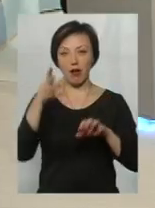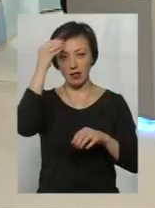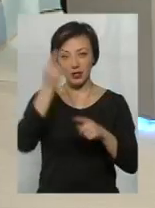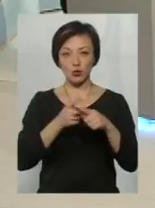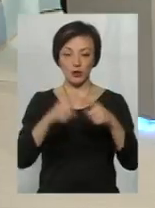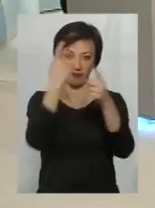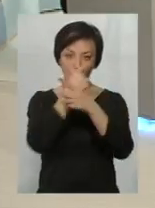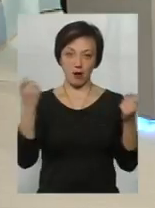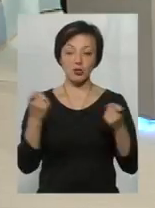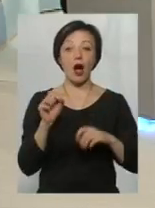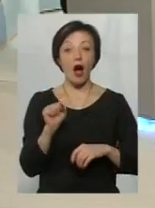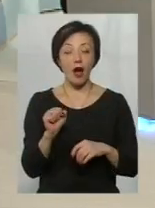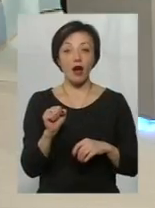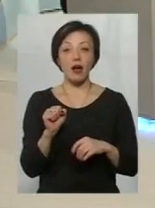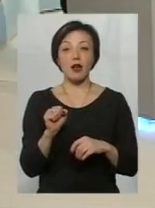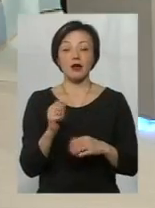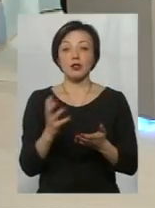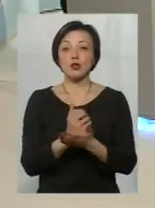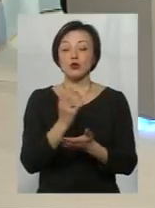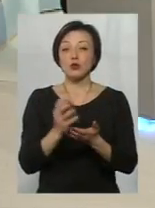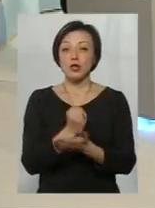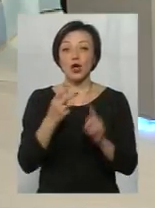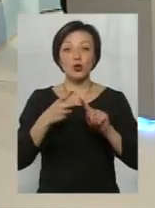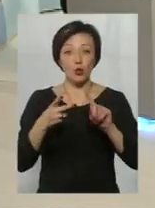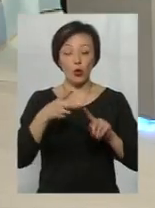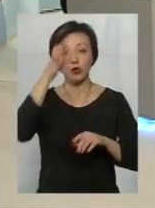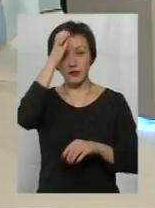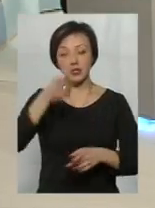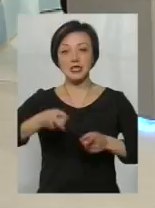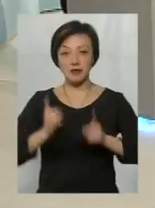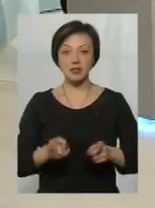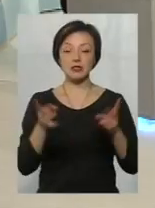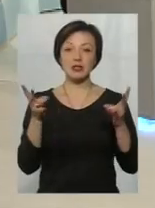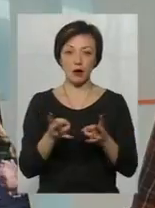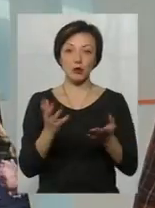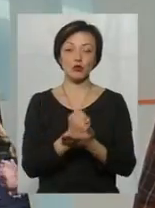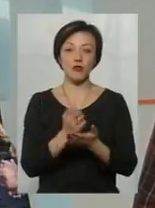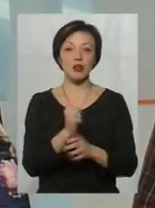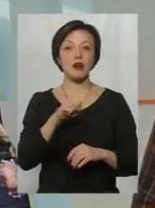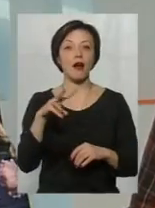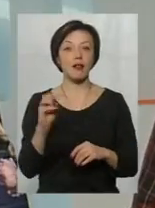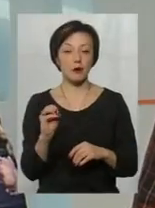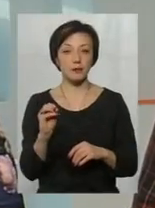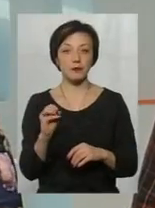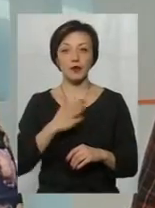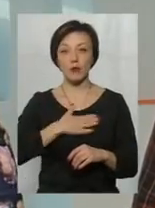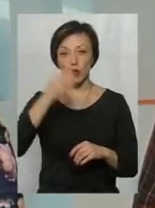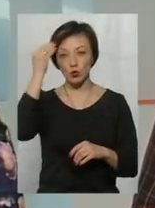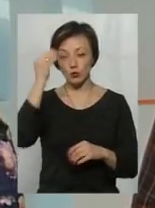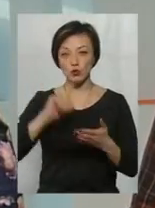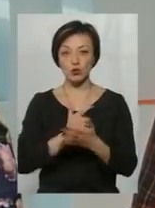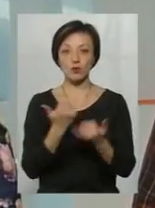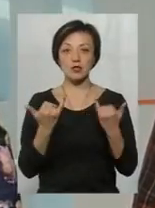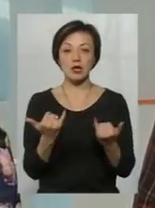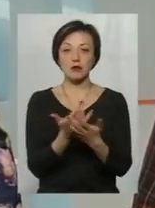інформацію. А на рахунок здобуття другої освіти, звісно, треба її здобувати, але, на мою думку, знову ж таки,